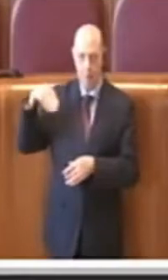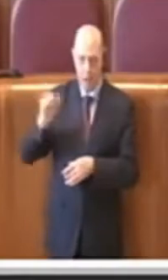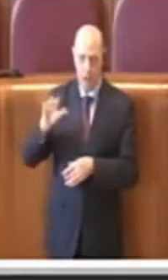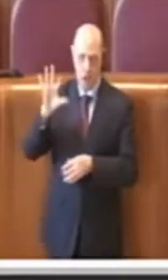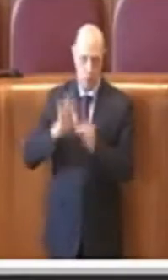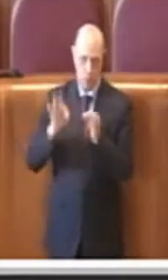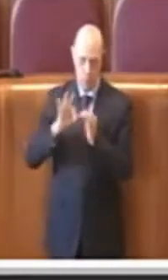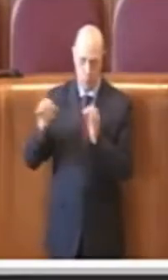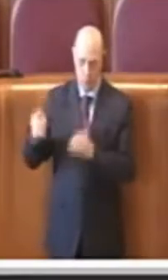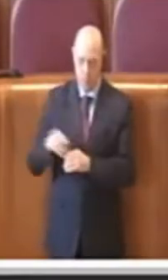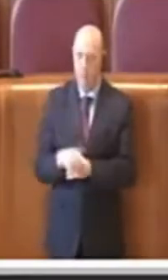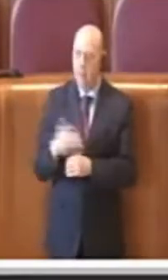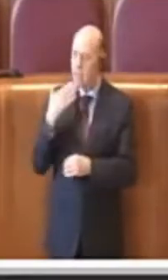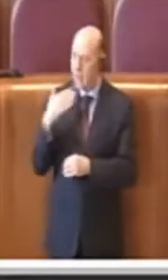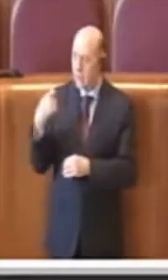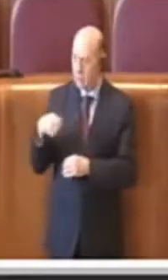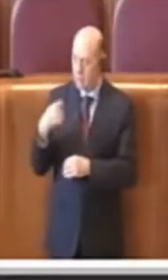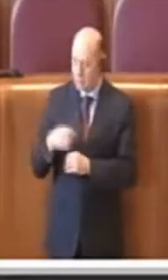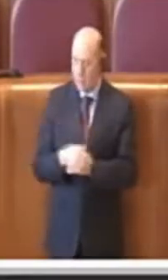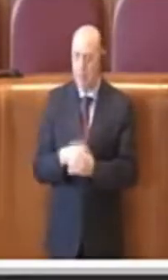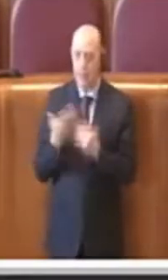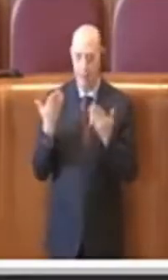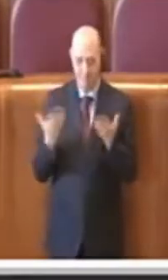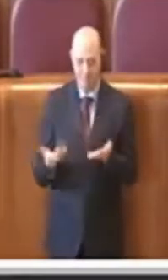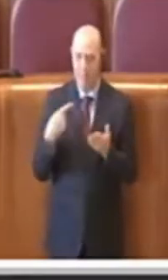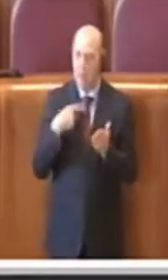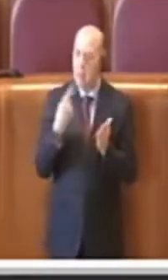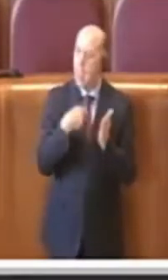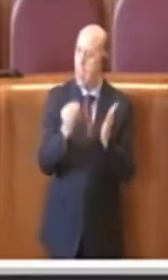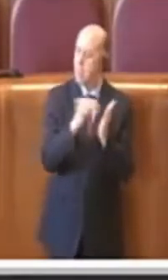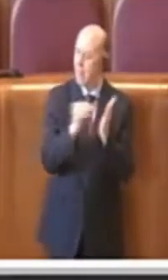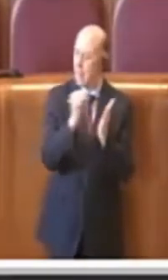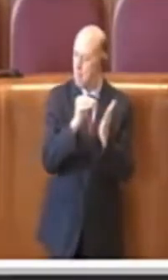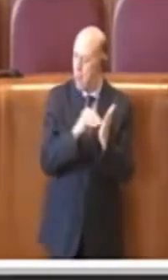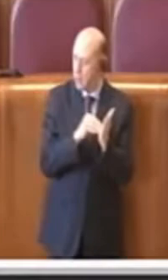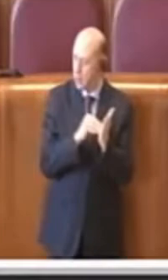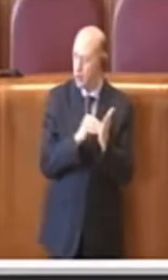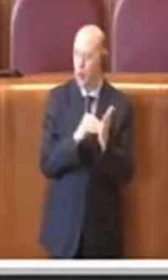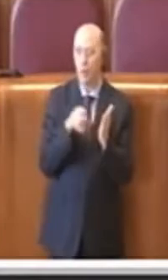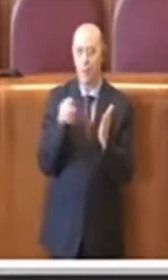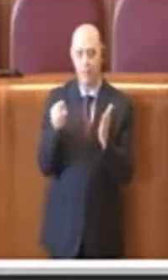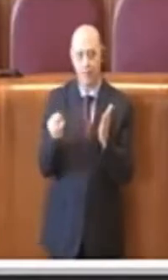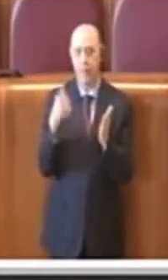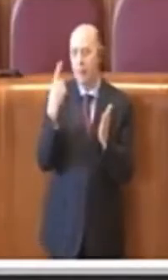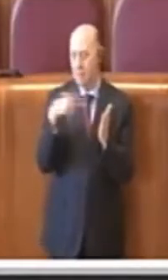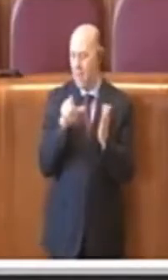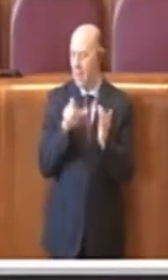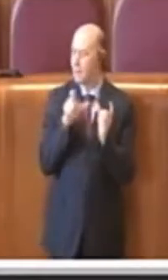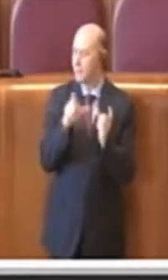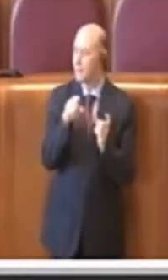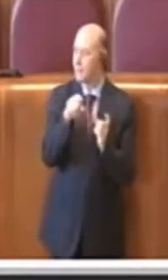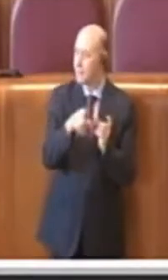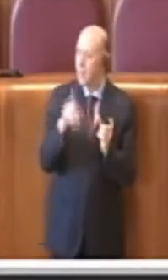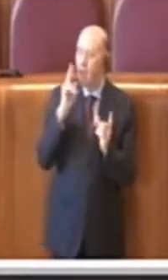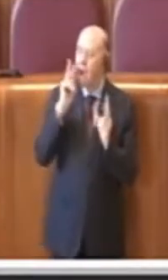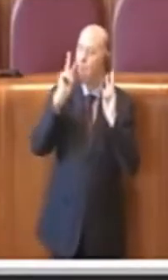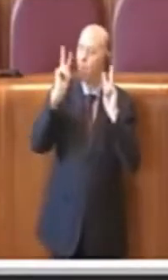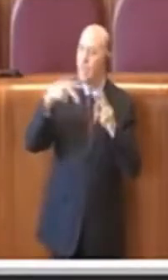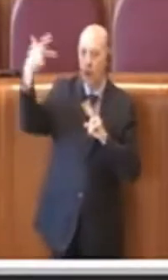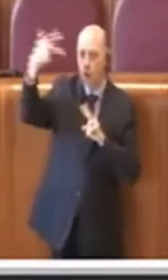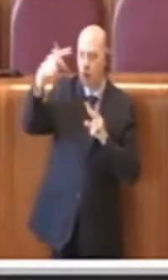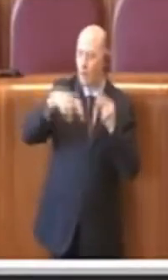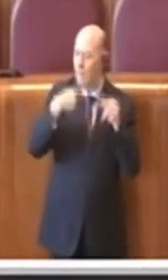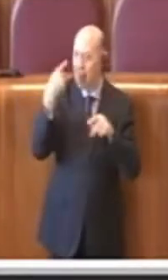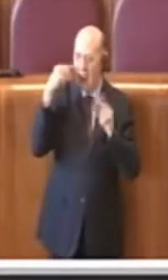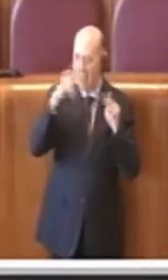Grazie Presidente, questo emendamento riguarda la videosorveglianza, ci sono